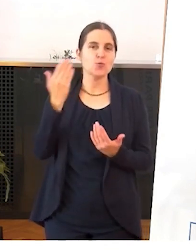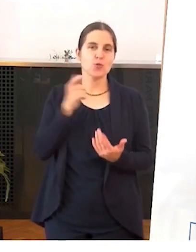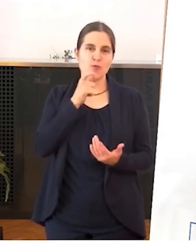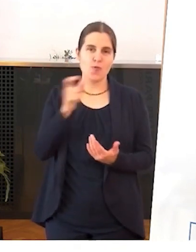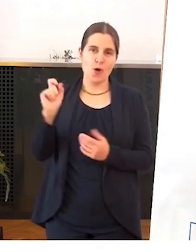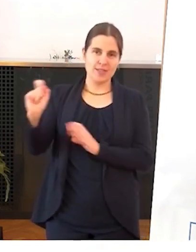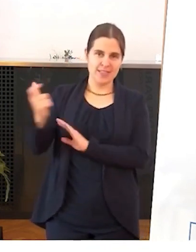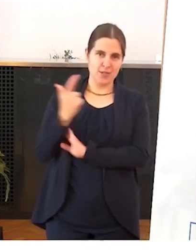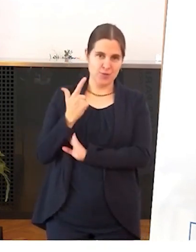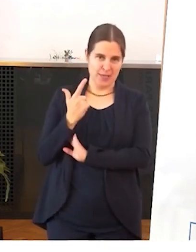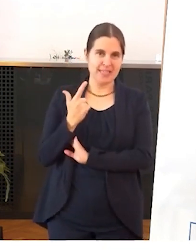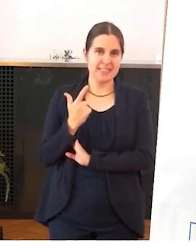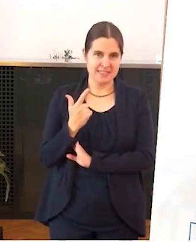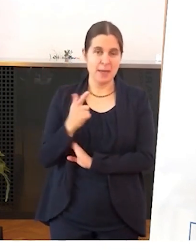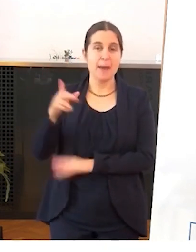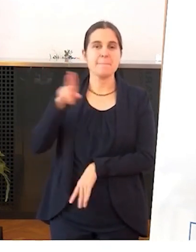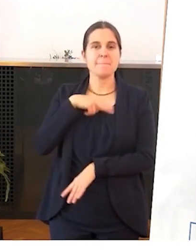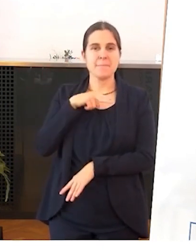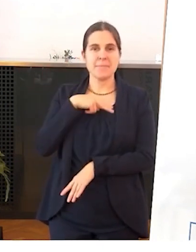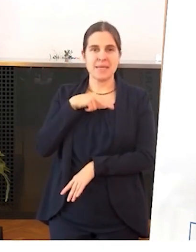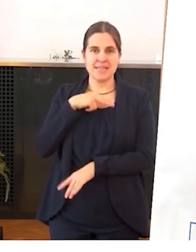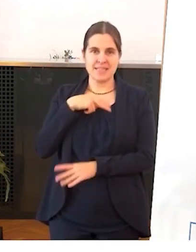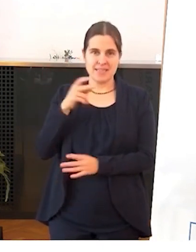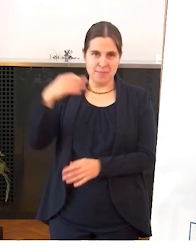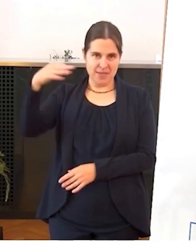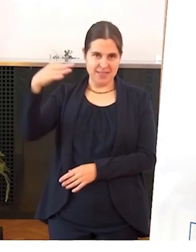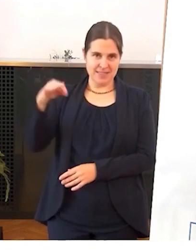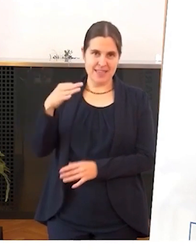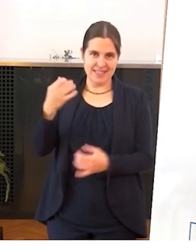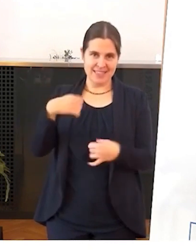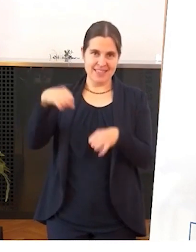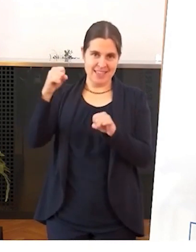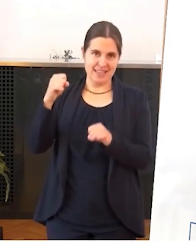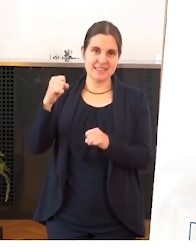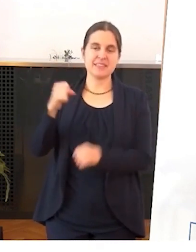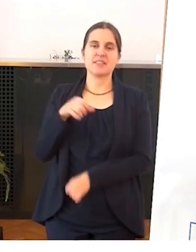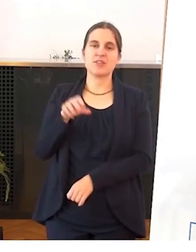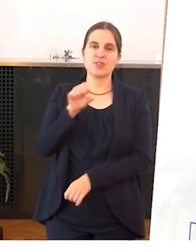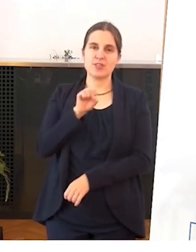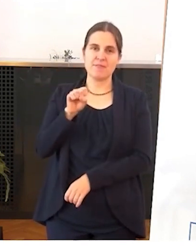hat. Meine Damen und Herren, der Ministerpräsident des Landes Niedersachsen, Stefan Weil.